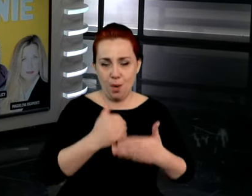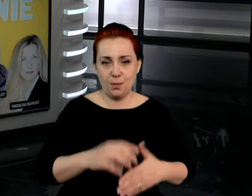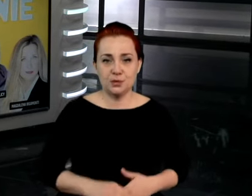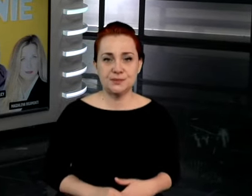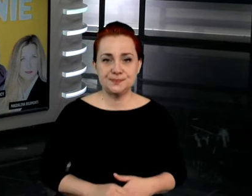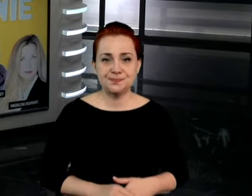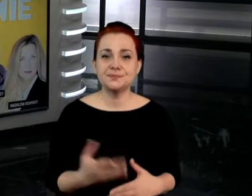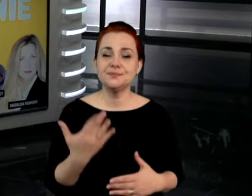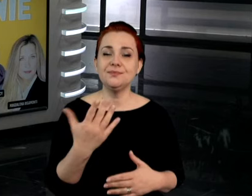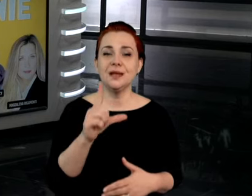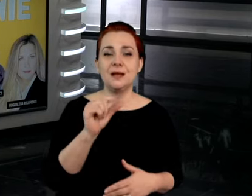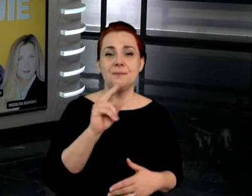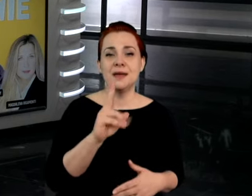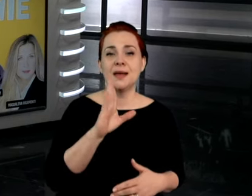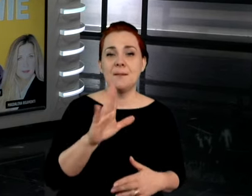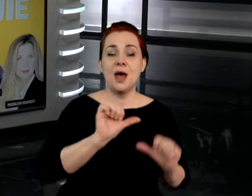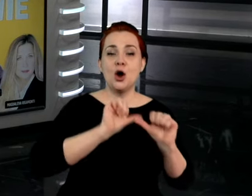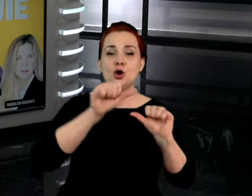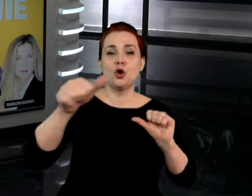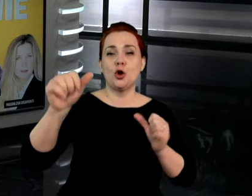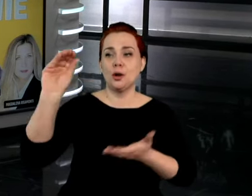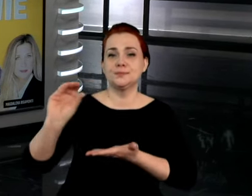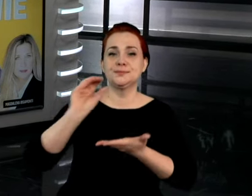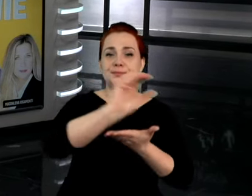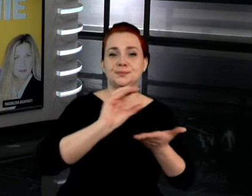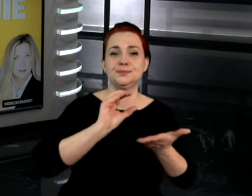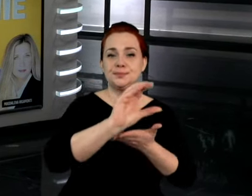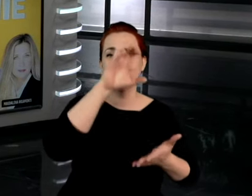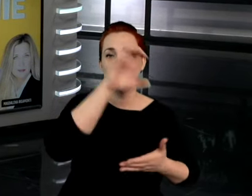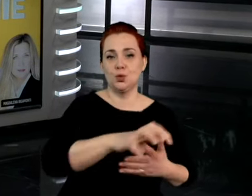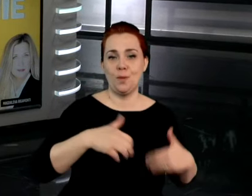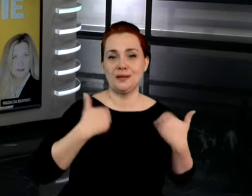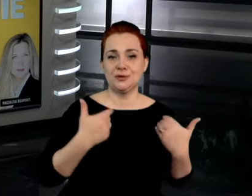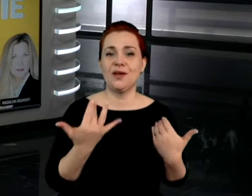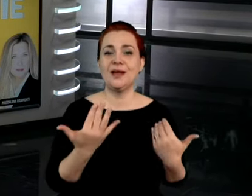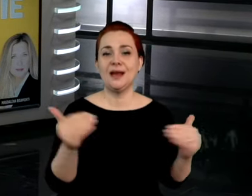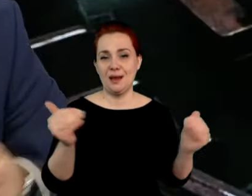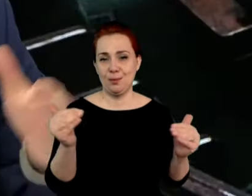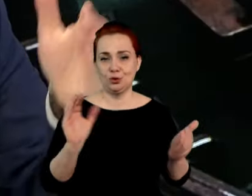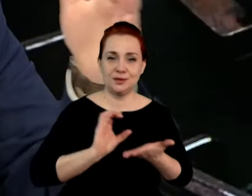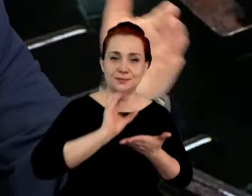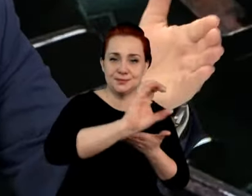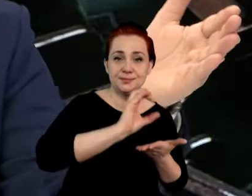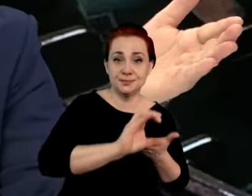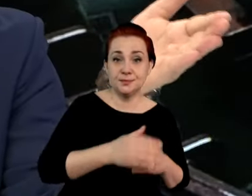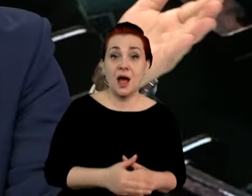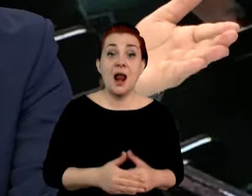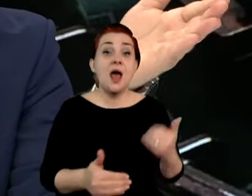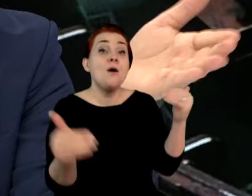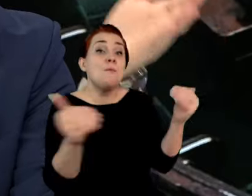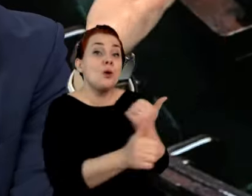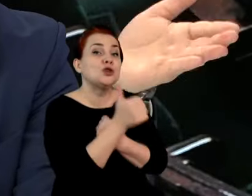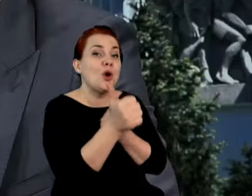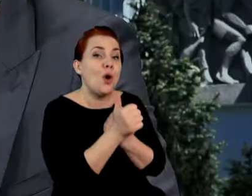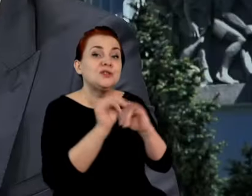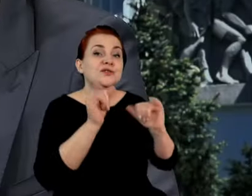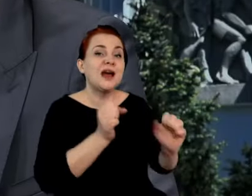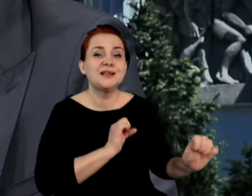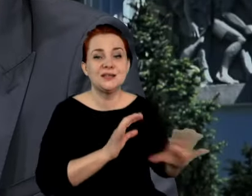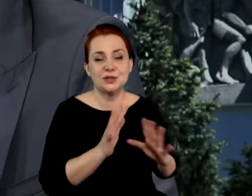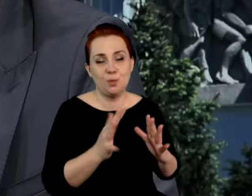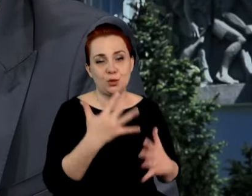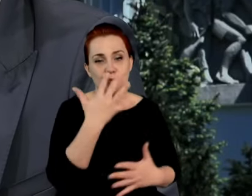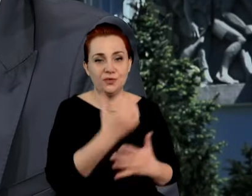przeznaczane co roku. W jaki sposób procent zdrowia... Ale może to jest kwestia wykorzystywania tych środków. Pamięta pan postulat likwidacji